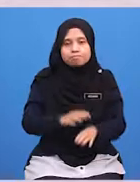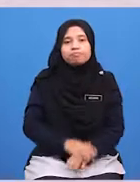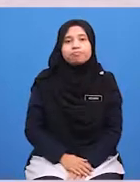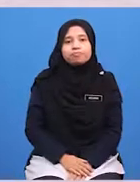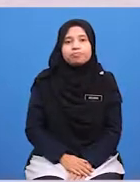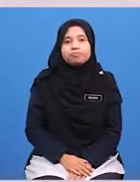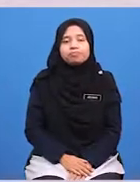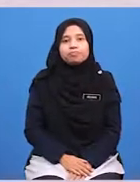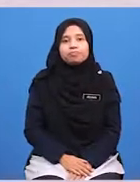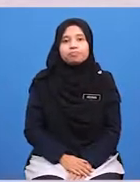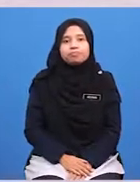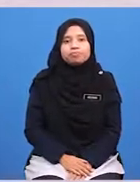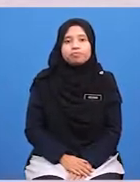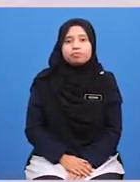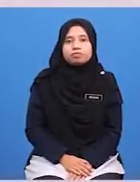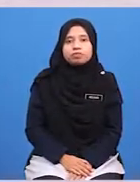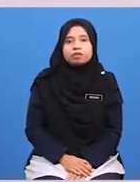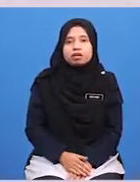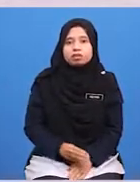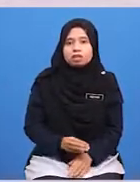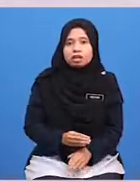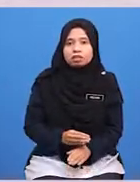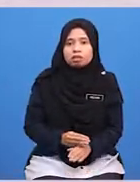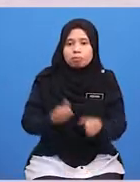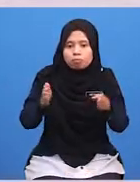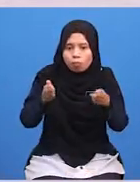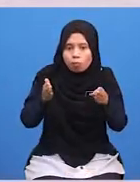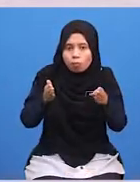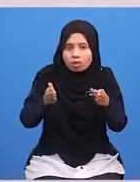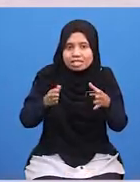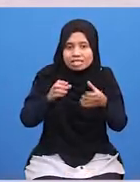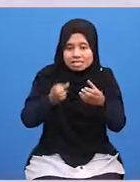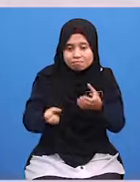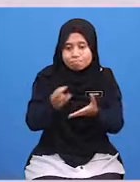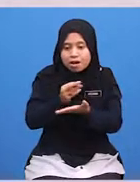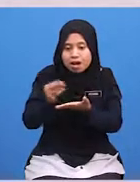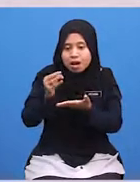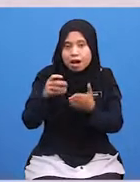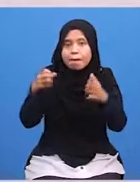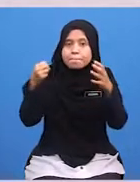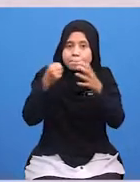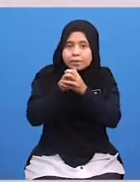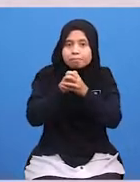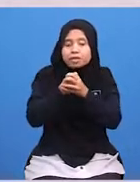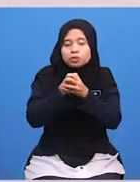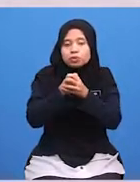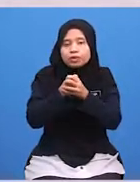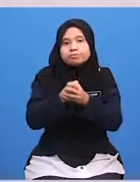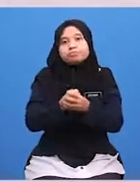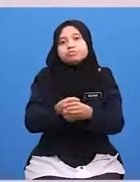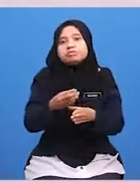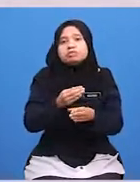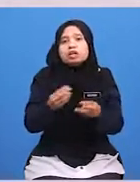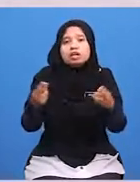Mengerakkan Silaturahim Dan Memumpukkan Semangat Perpaduan Hubungan Akan Lebih Erat Dan